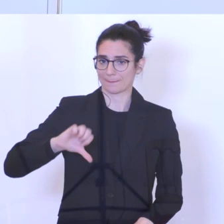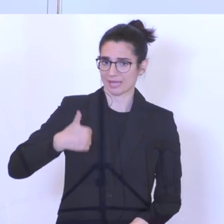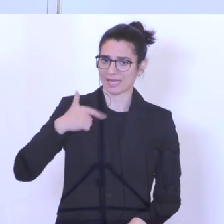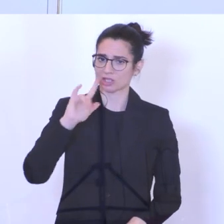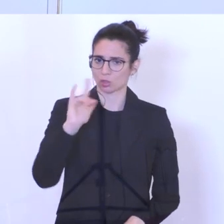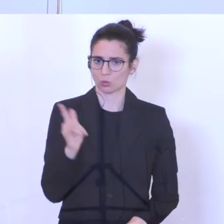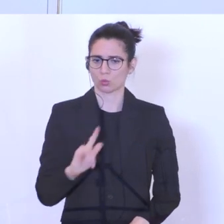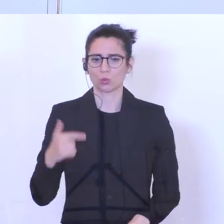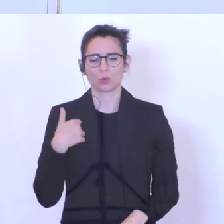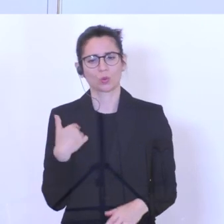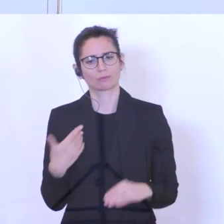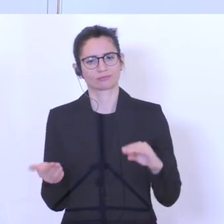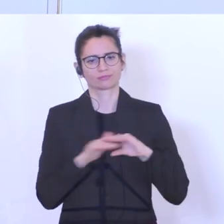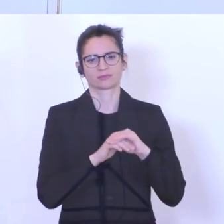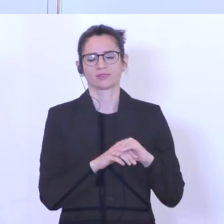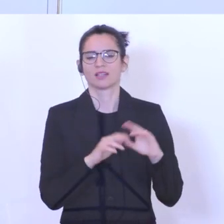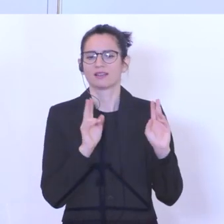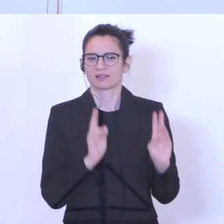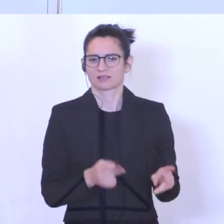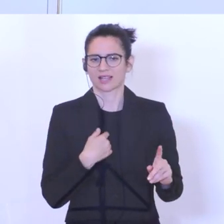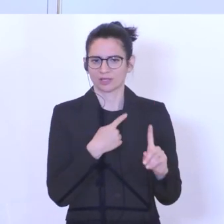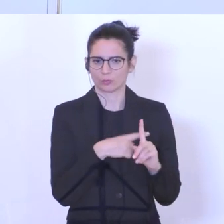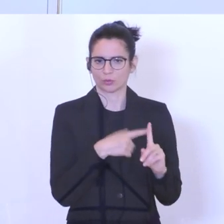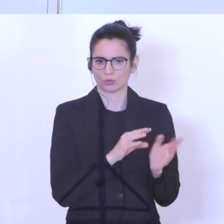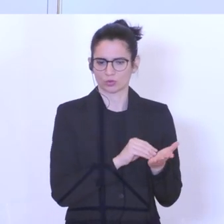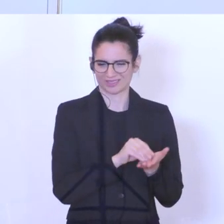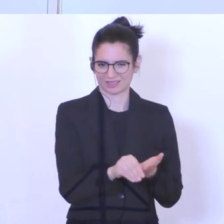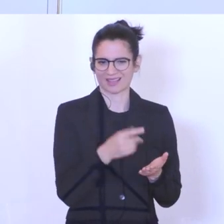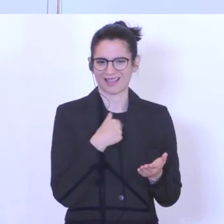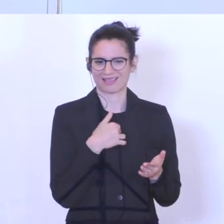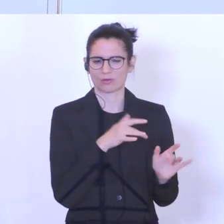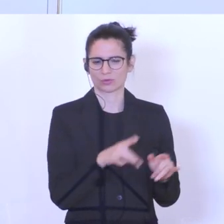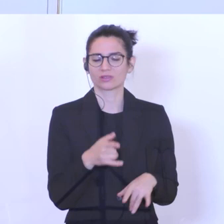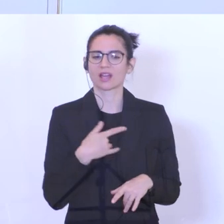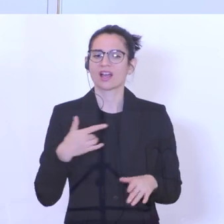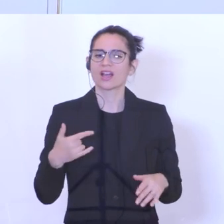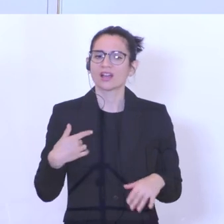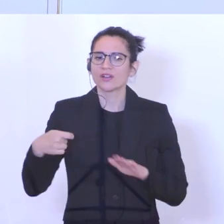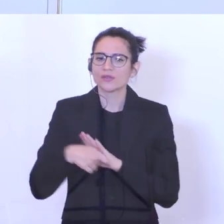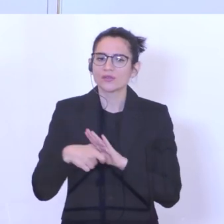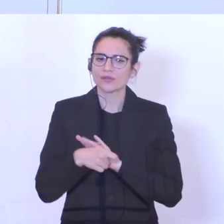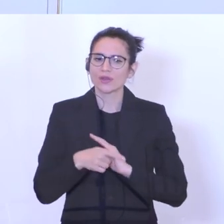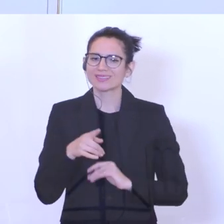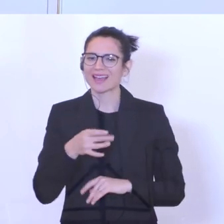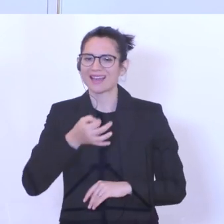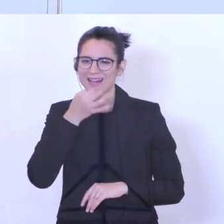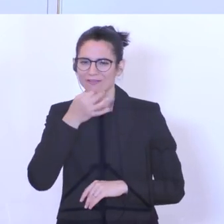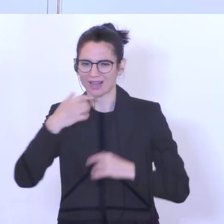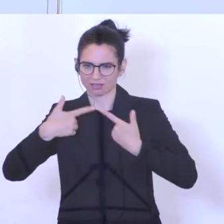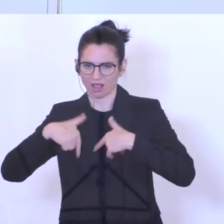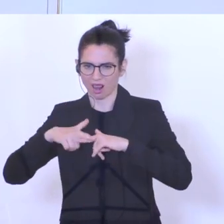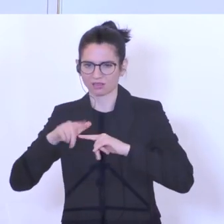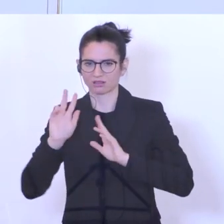Juli einstellen, können den Antrag auf Bonuszahlungen bei den Förderreferaten der Lehrlingsstellen in den Ländern